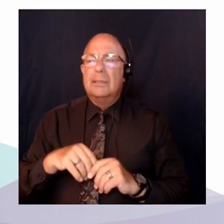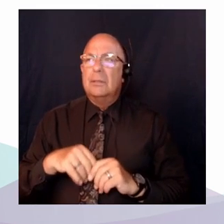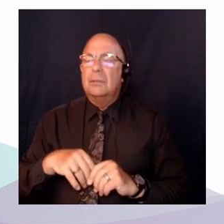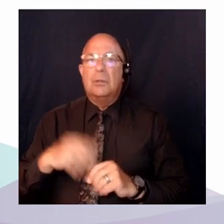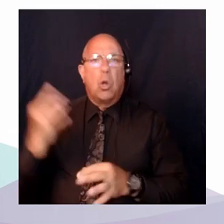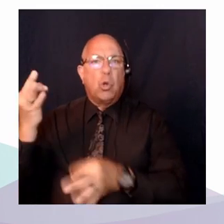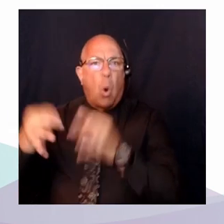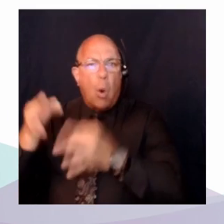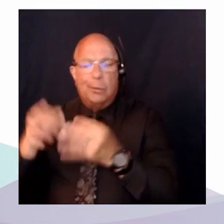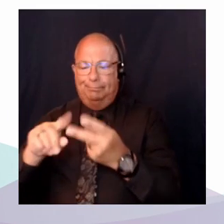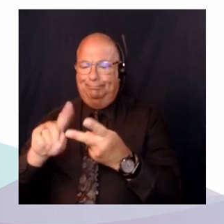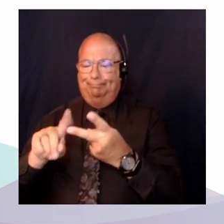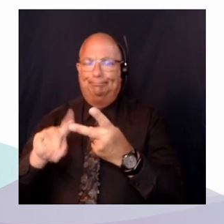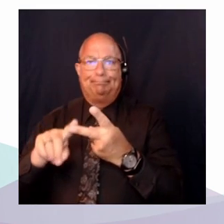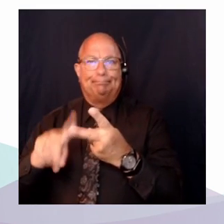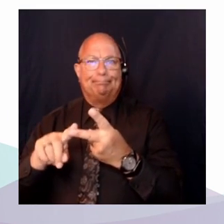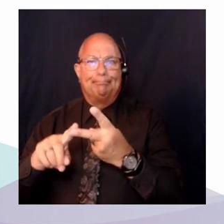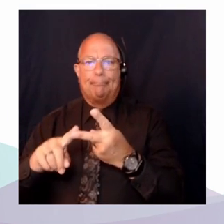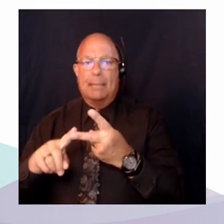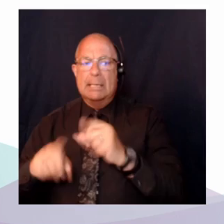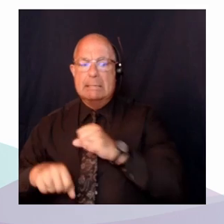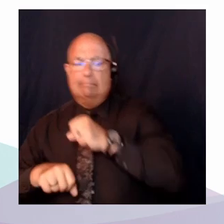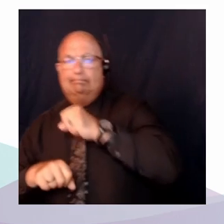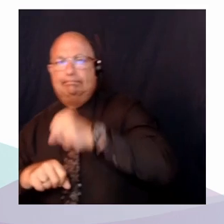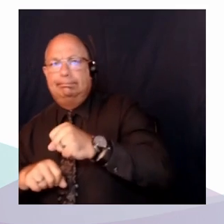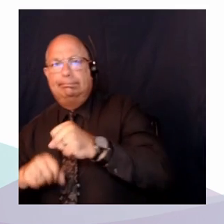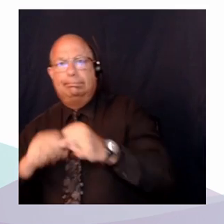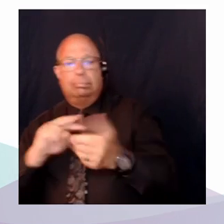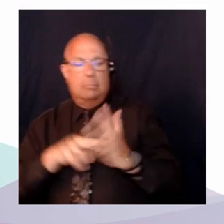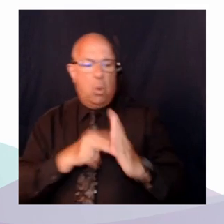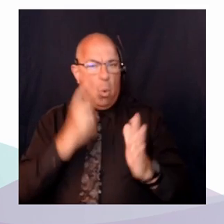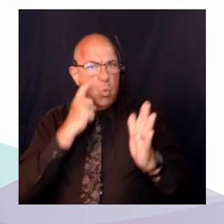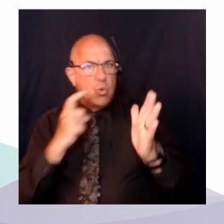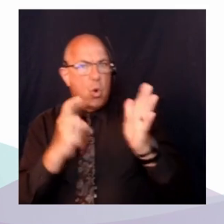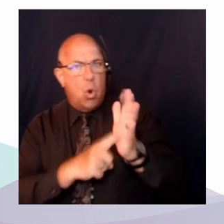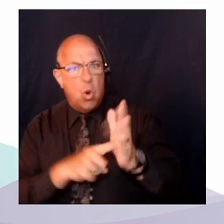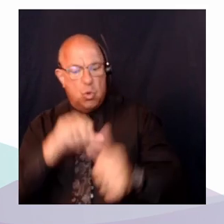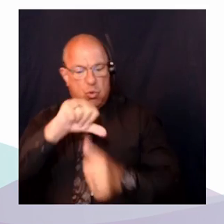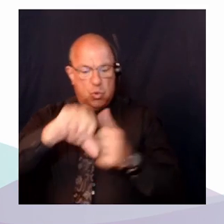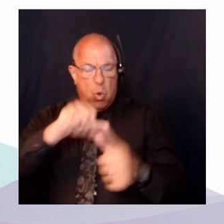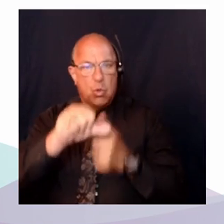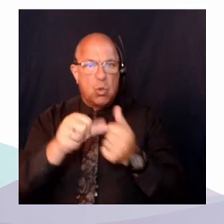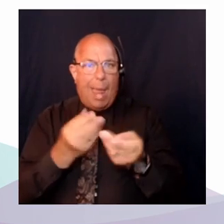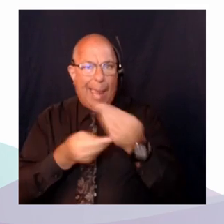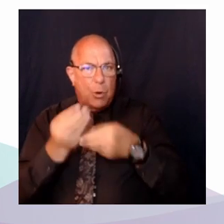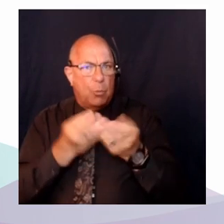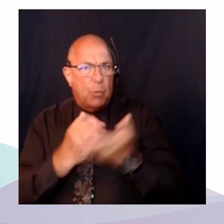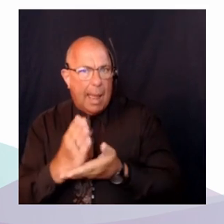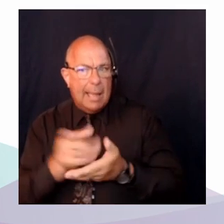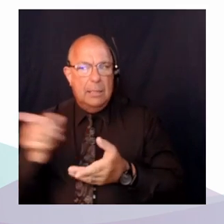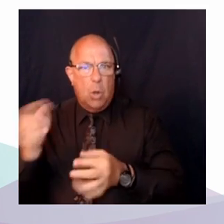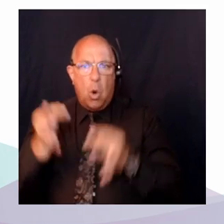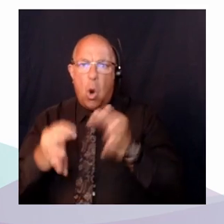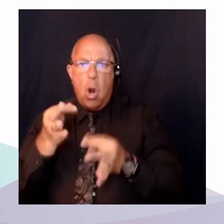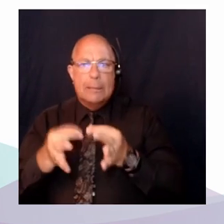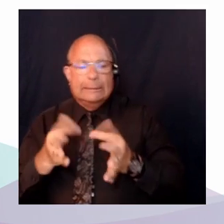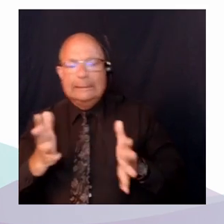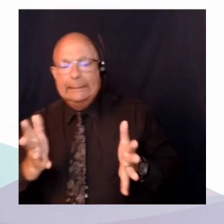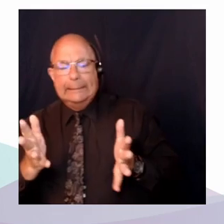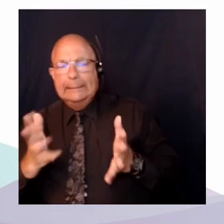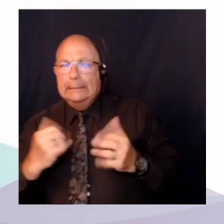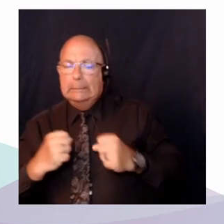reconnaissance des droits économiques et sociaux, et l'éléphant dans la pièce quand on parle de ce sujet, c'est en fait la reconnaissance d'obligations